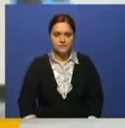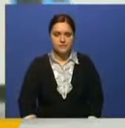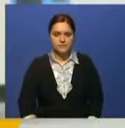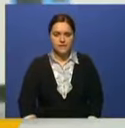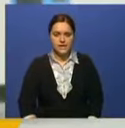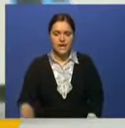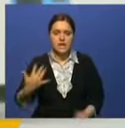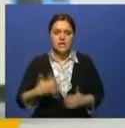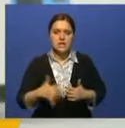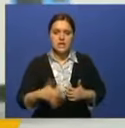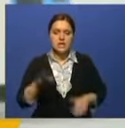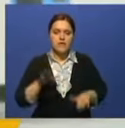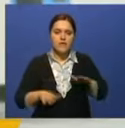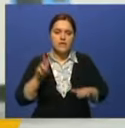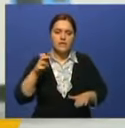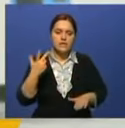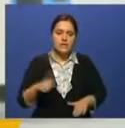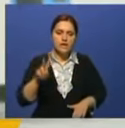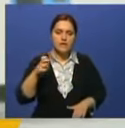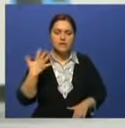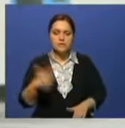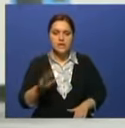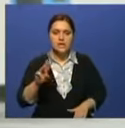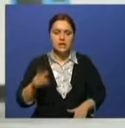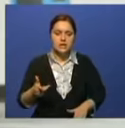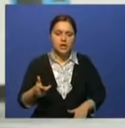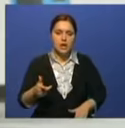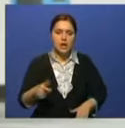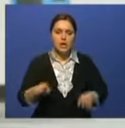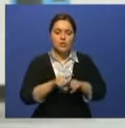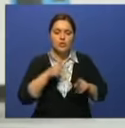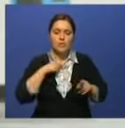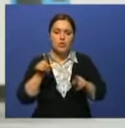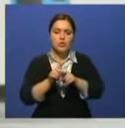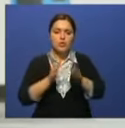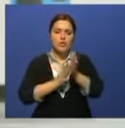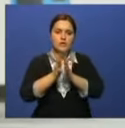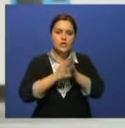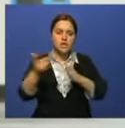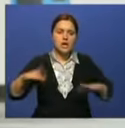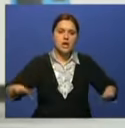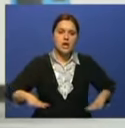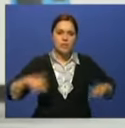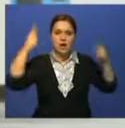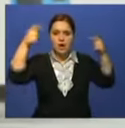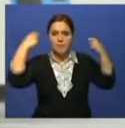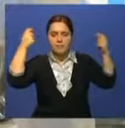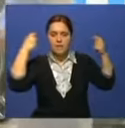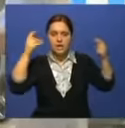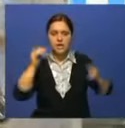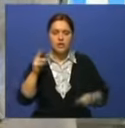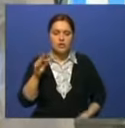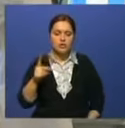Средний вес составляет 230-250 килограмм. Мы также выращиваем племенных казахских куличных овец и ангорских коз.